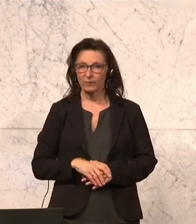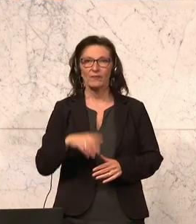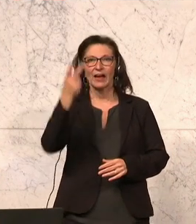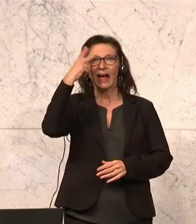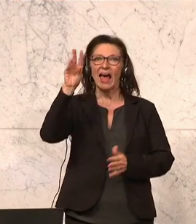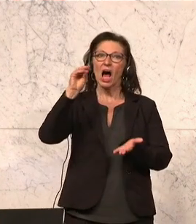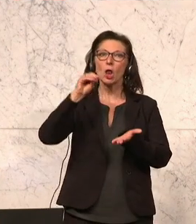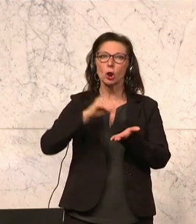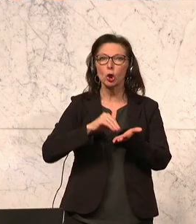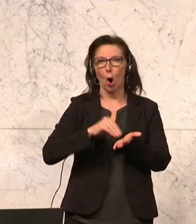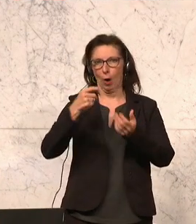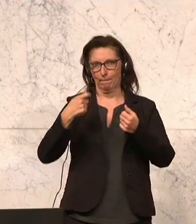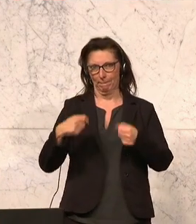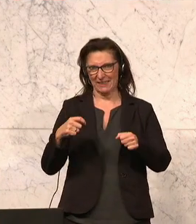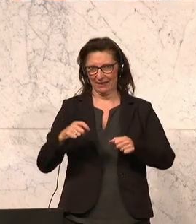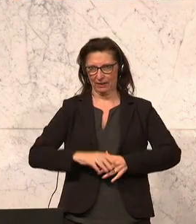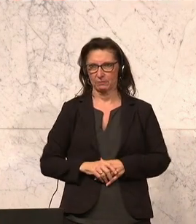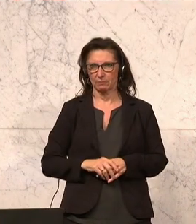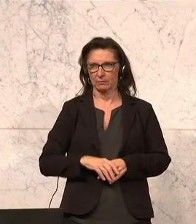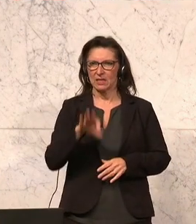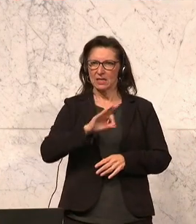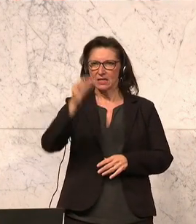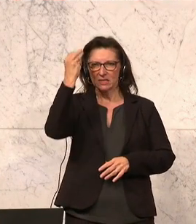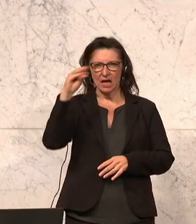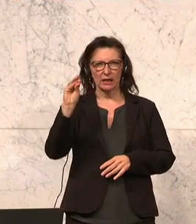soll sich dann mit rot-blauem Machtmissbrauch beschäftigen, so Hanger. Mal, der wir Dann